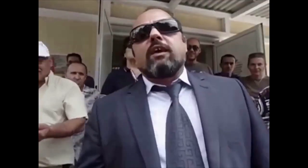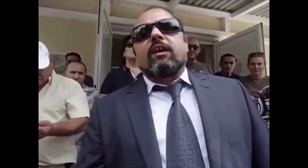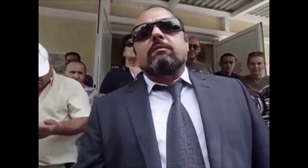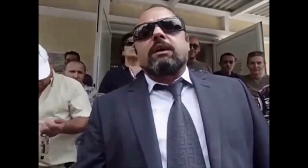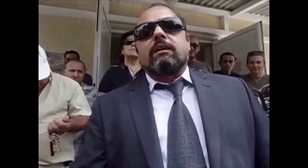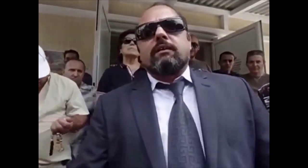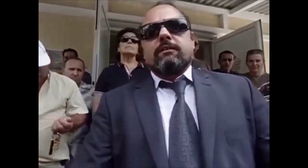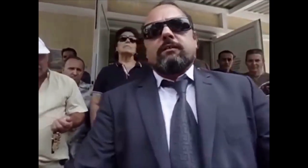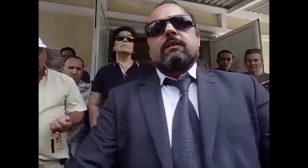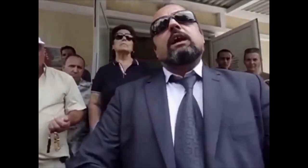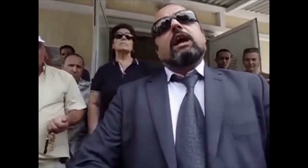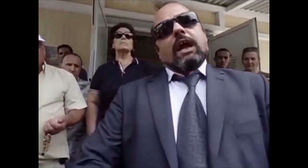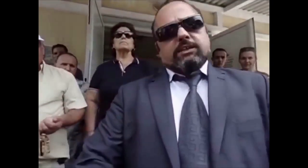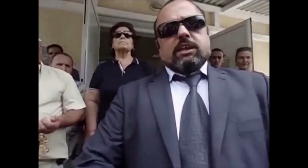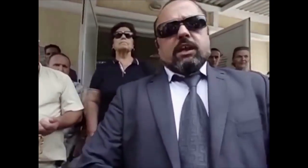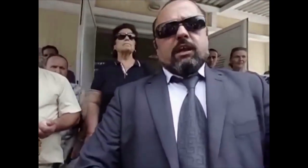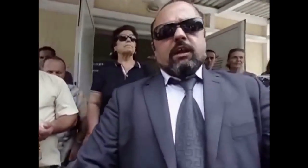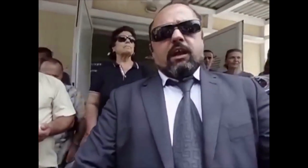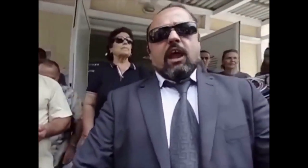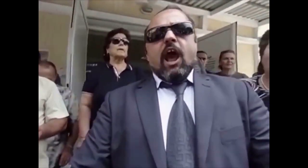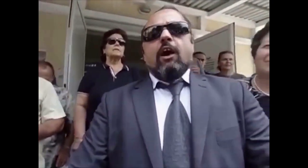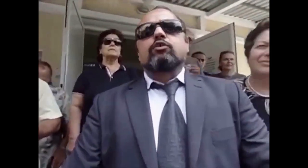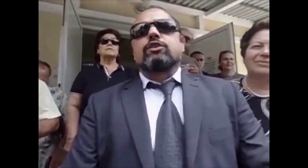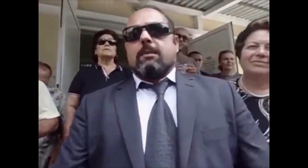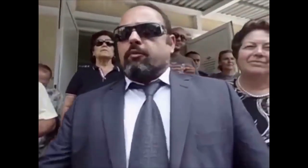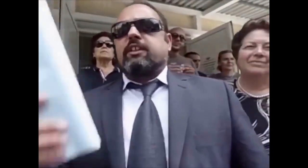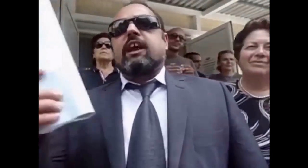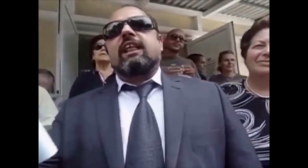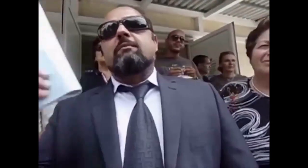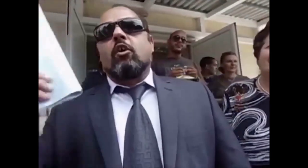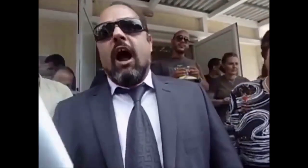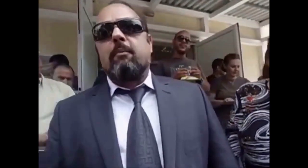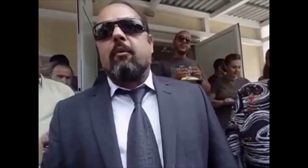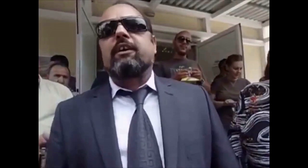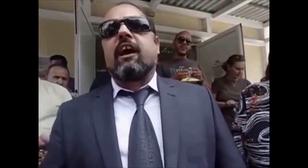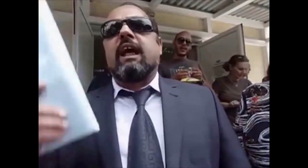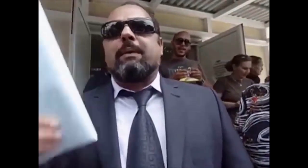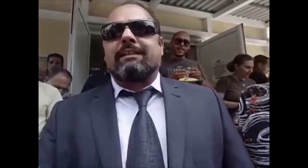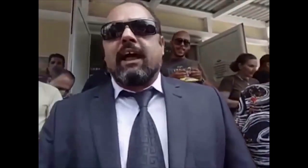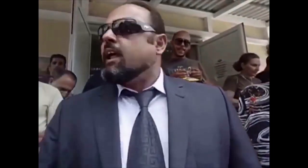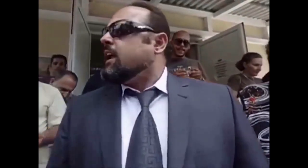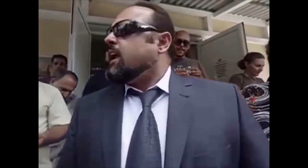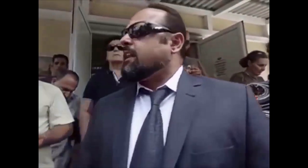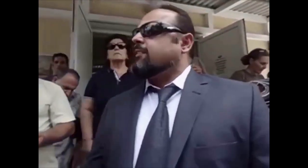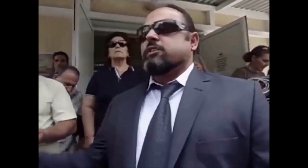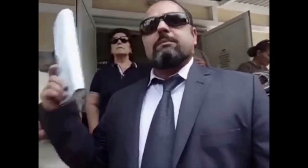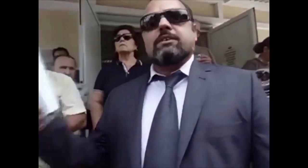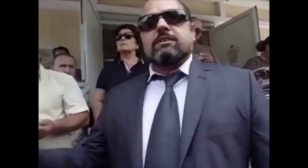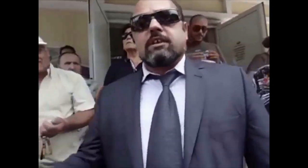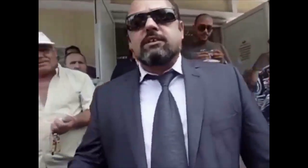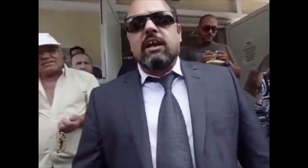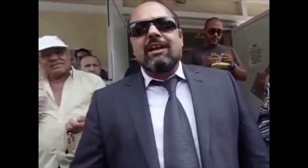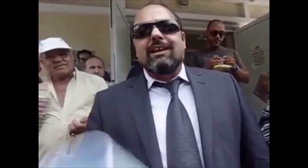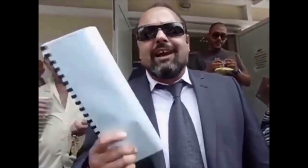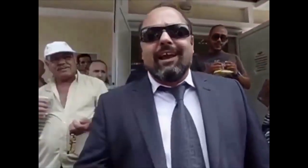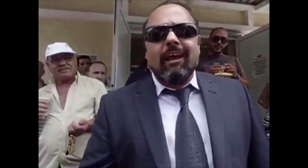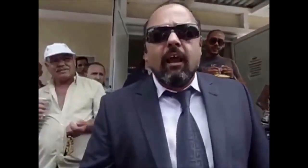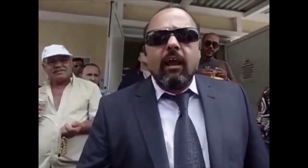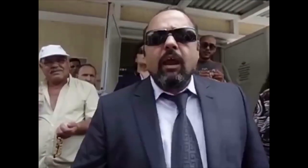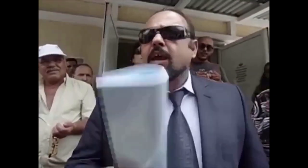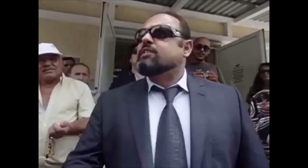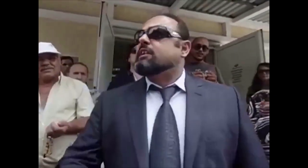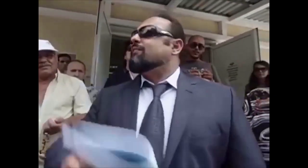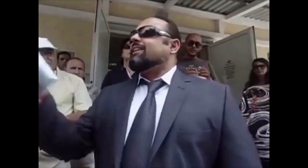Σήμερα ακούστηκαν πολύ σημαντικά πράγματα για την Ελλάδα μας Ακούστηκαν τα αμόλογα, αποδείκτακαν τα πάντα. Ήταν εδώ οι τραμπεζίτες.